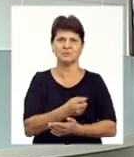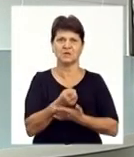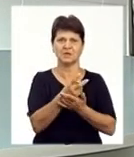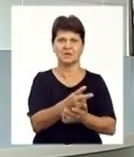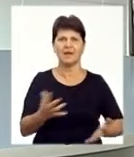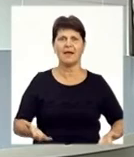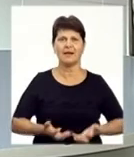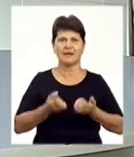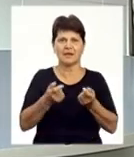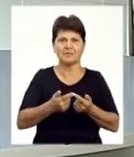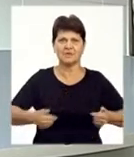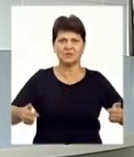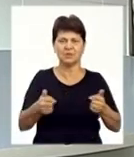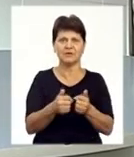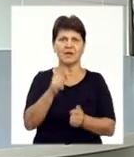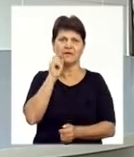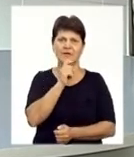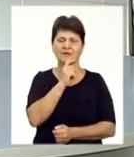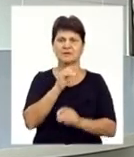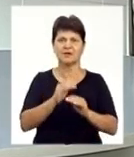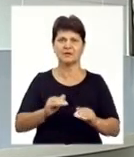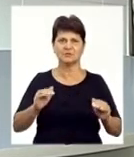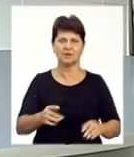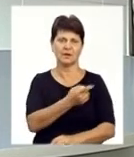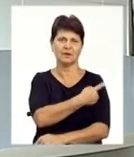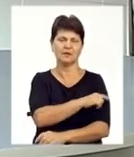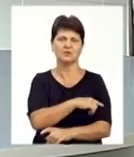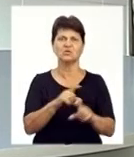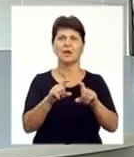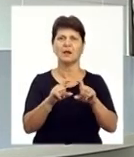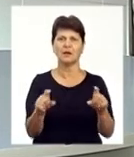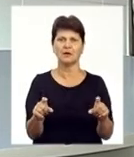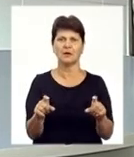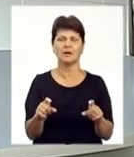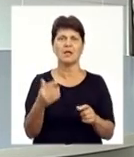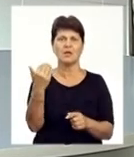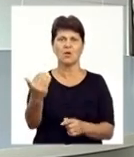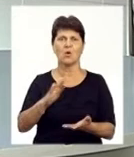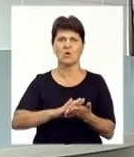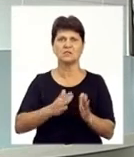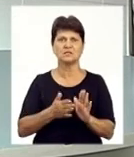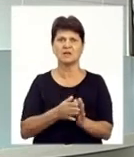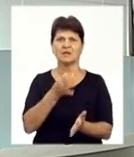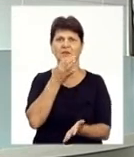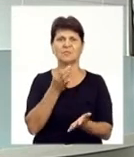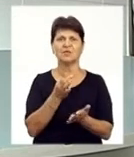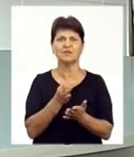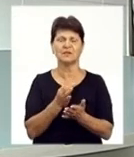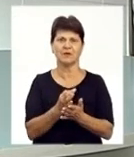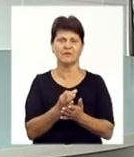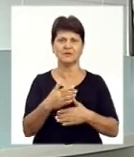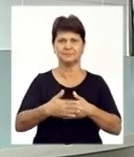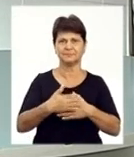реанімаційного відділення Вінницької обласної дитячої клінічної лікарні. Про його стан та яка відповідальність загрожує